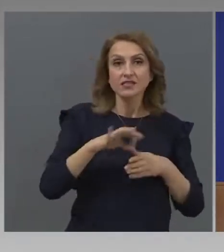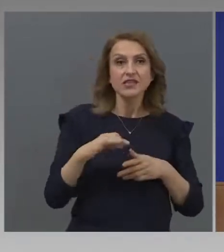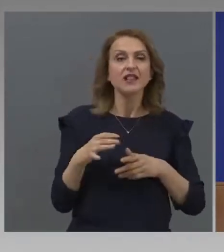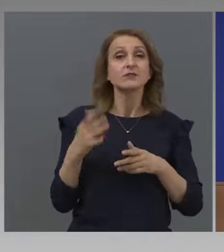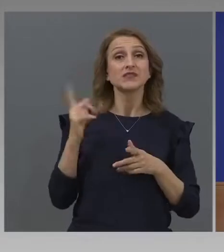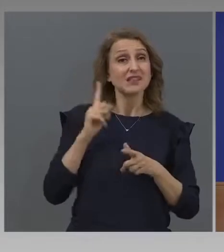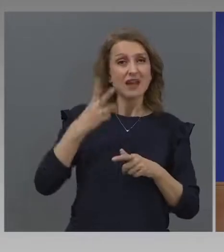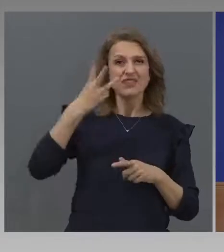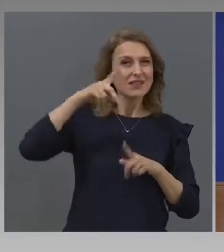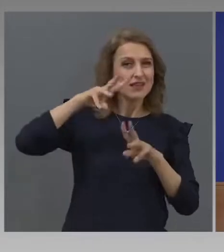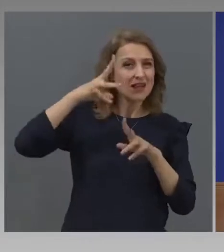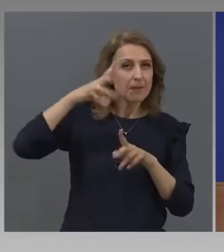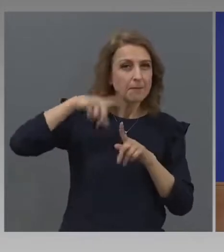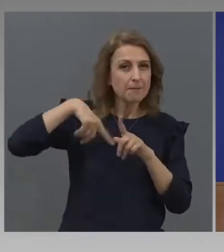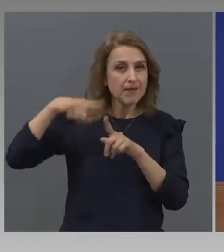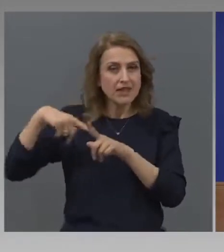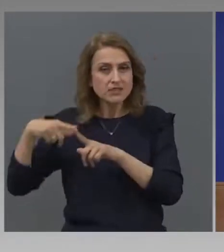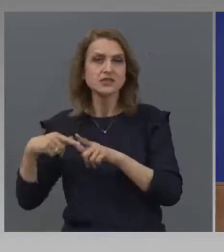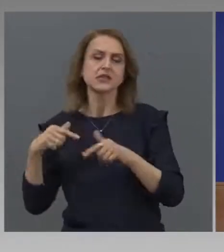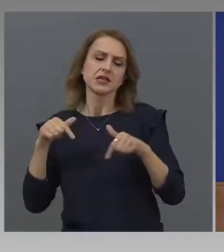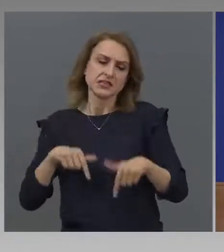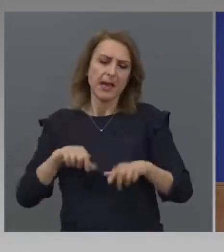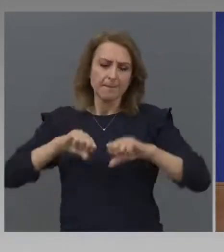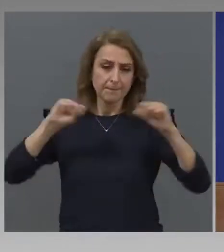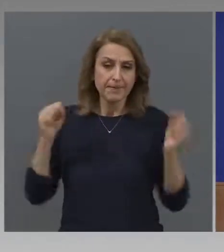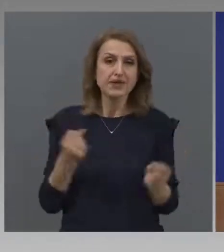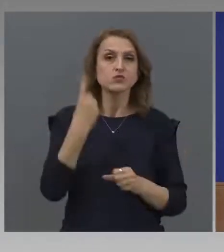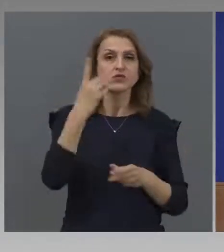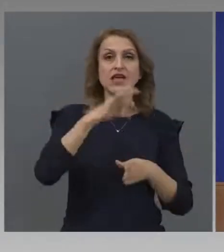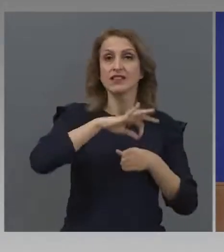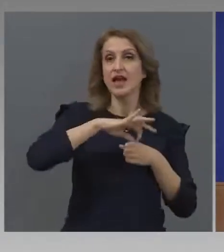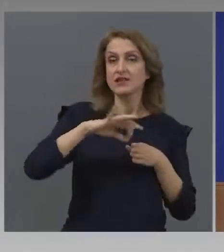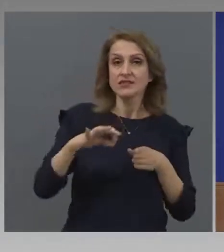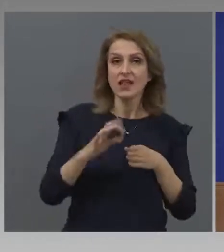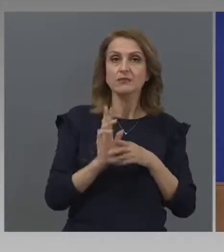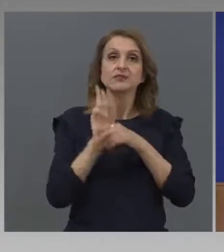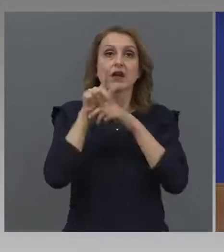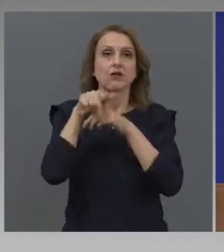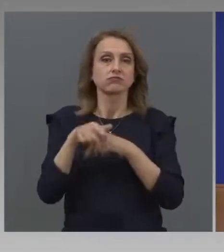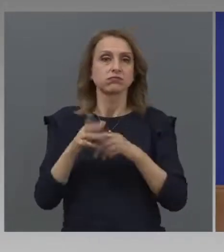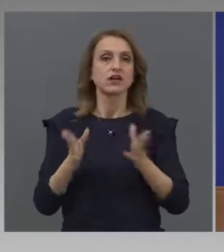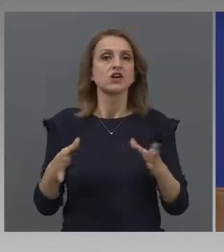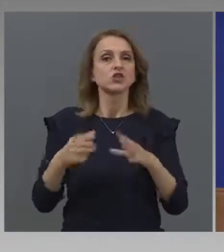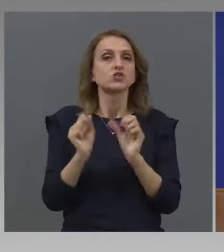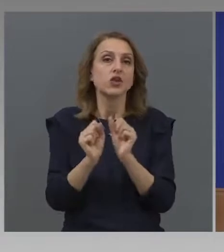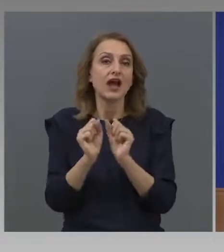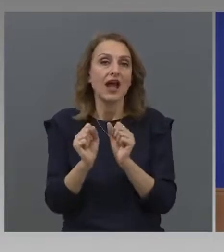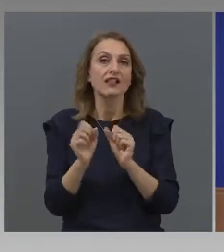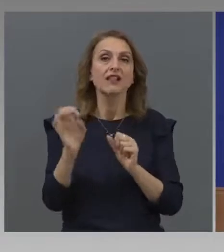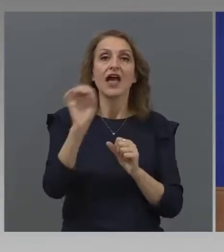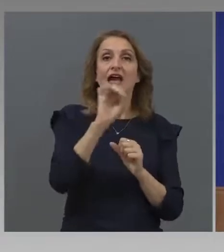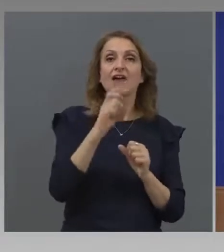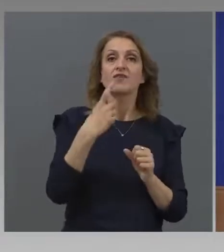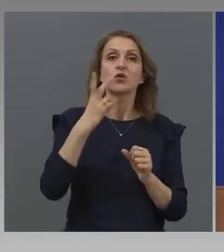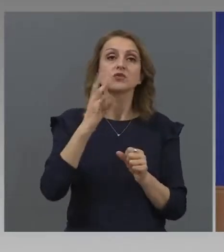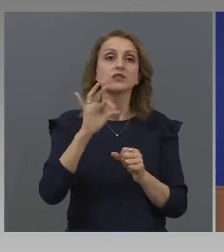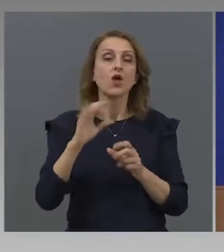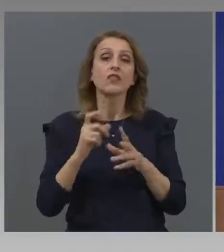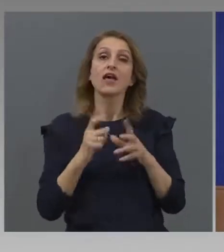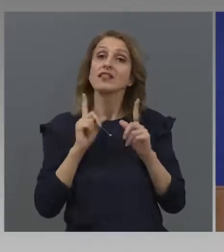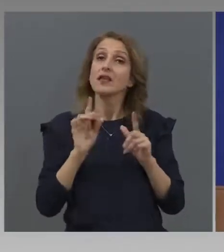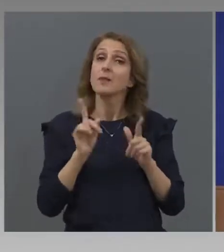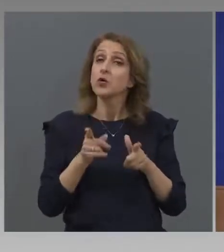месеца не правихме за чакалнията на еврозоната, за да се вършеме към да ни е стабилно еврото, защото